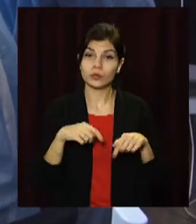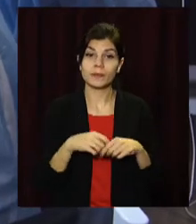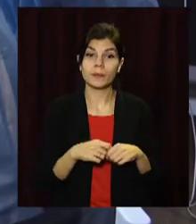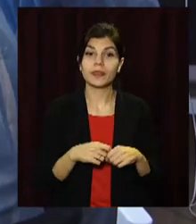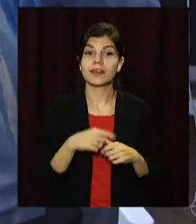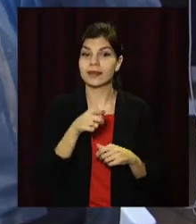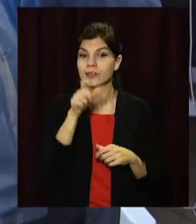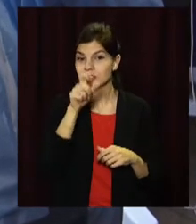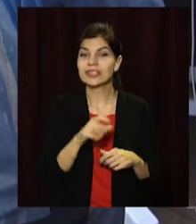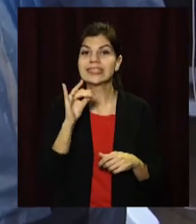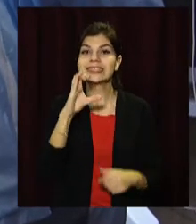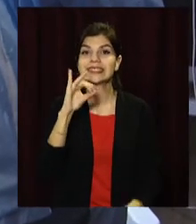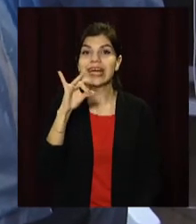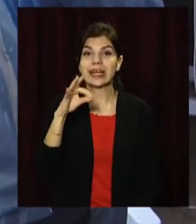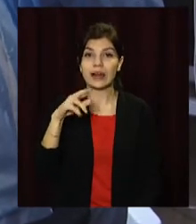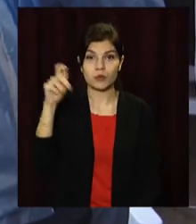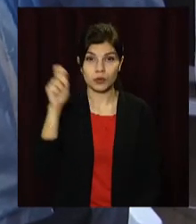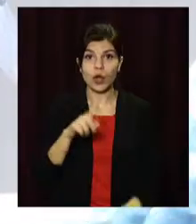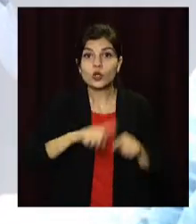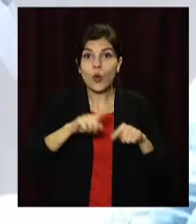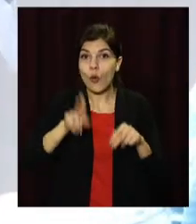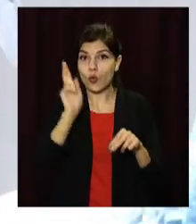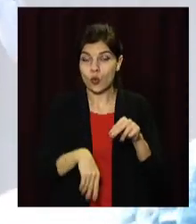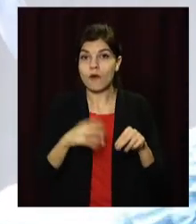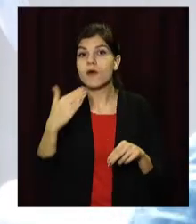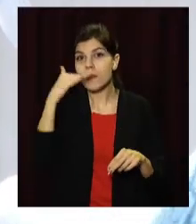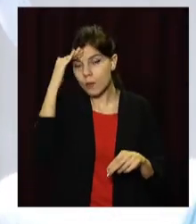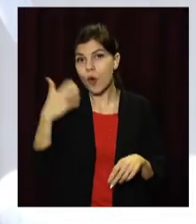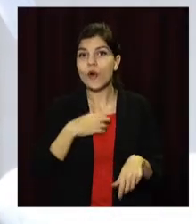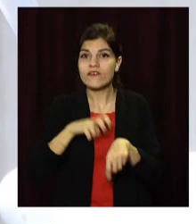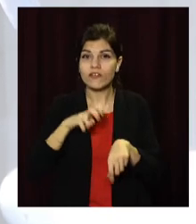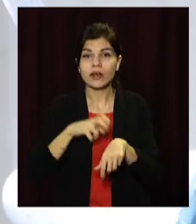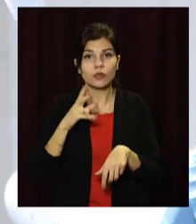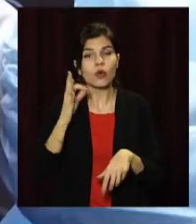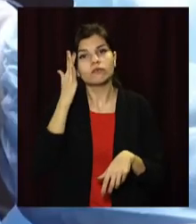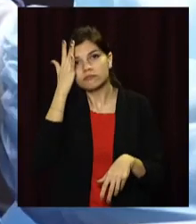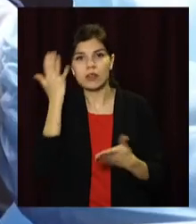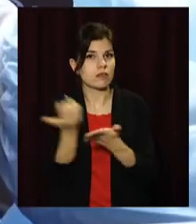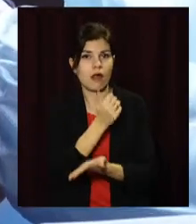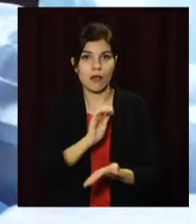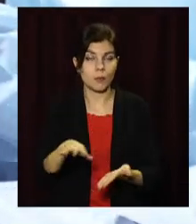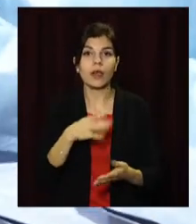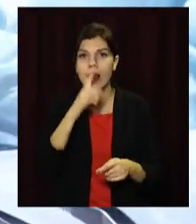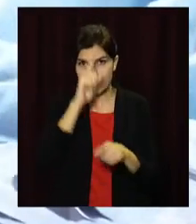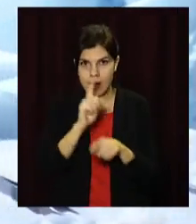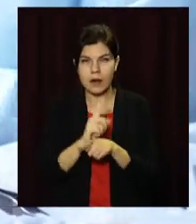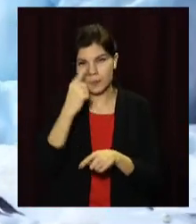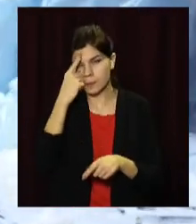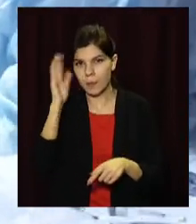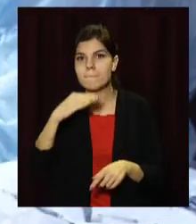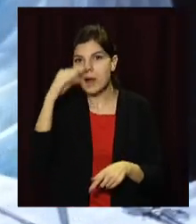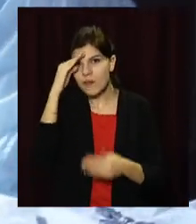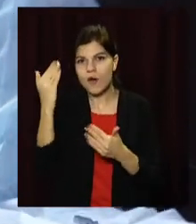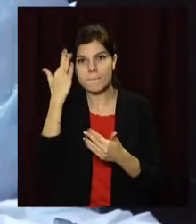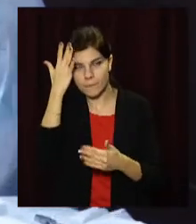Халіл Дахіл із Сирії вже практично завершив навчання. Його батько хотів стати лікарем, але не судилося. Тож Халіл з братами здійснив його мрію.